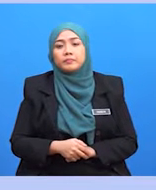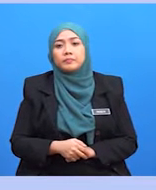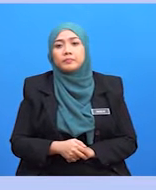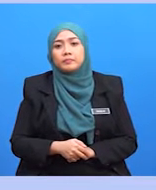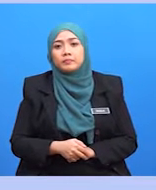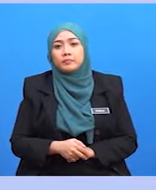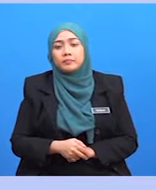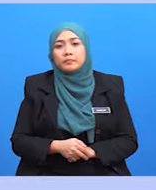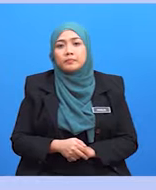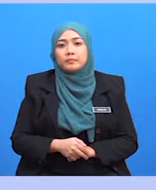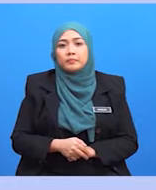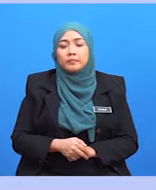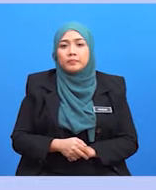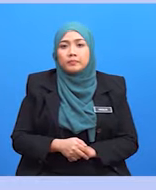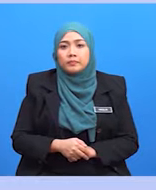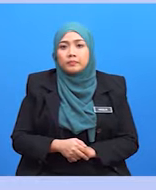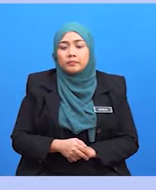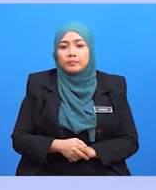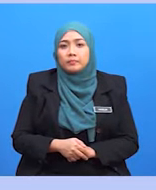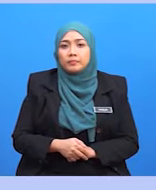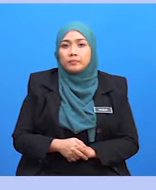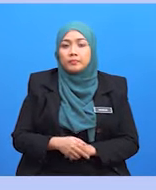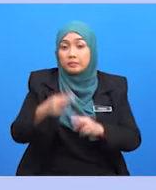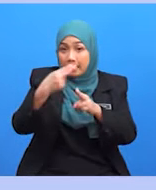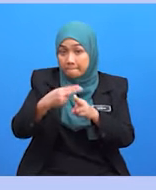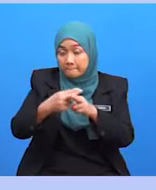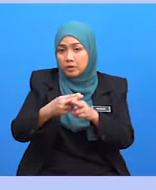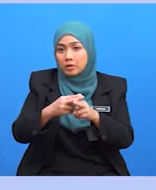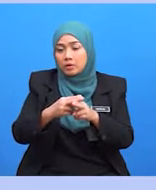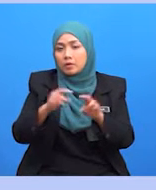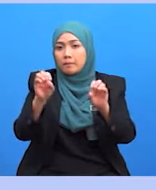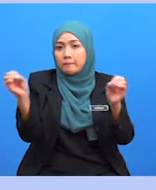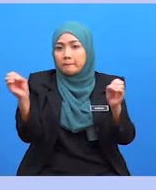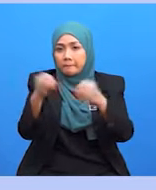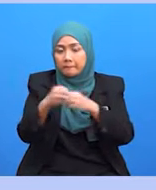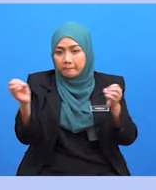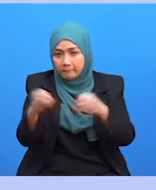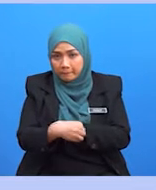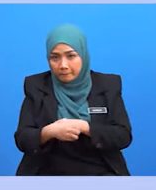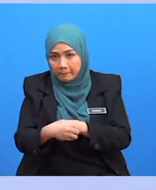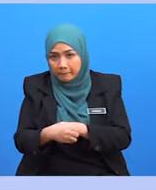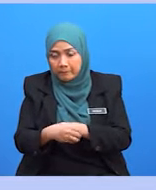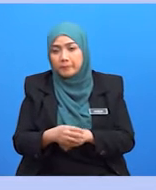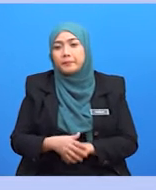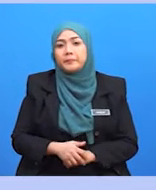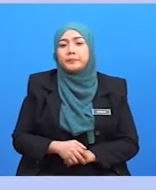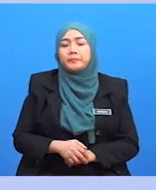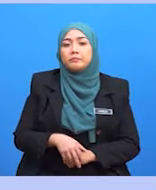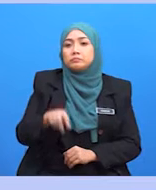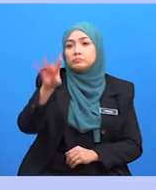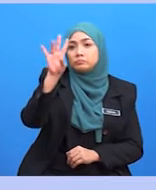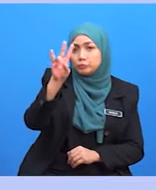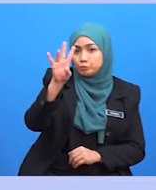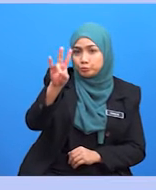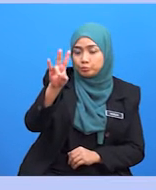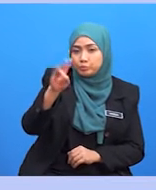menggunakan gotem book 7 nama pejabat dalam bahasa melayu menggunakan gotem medium 7